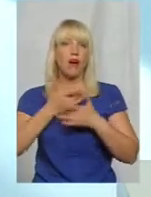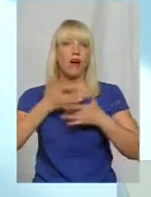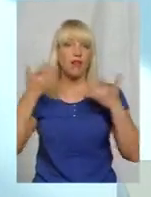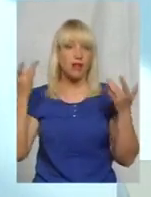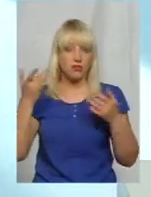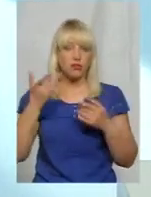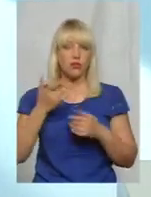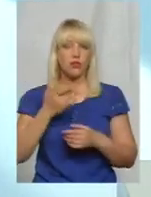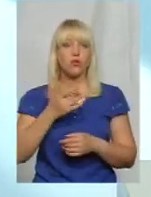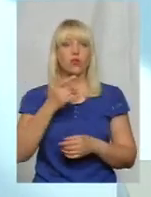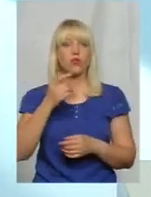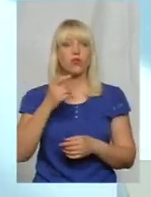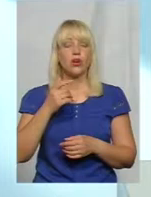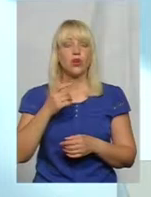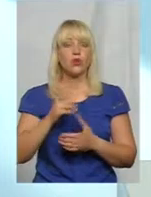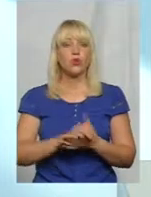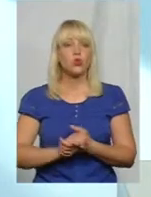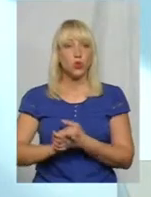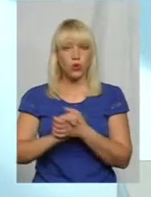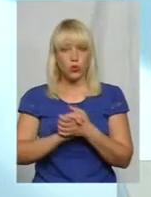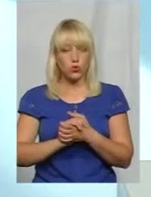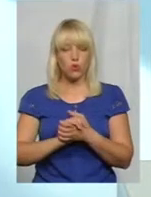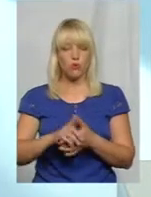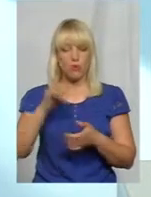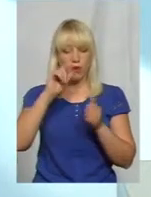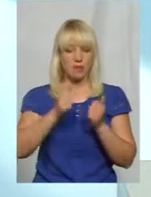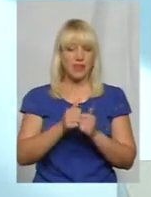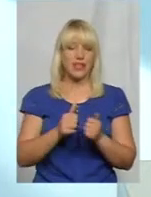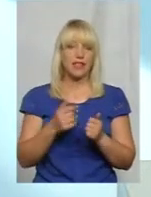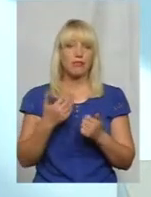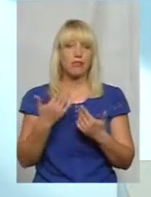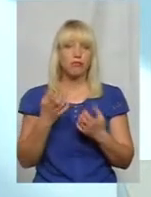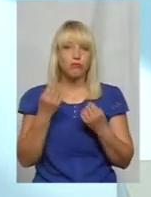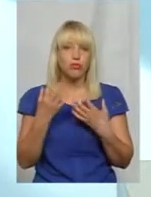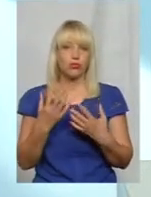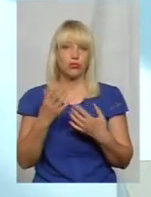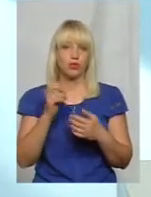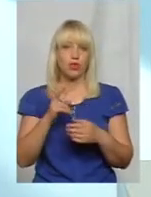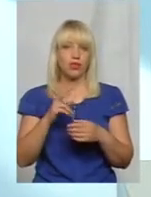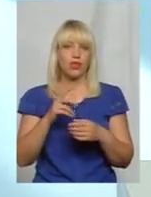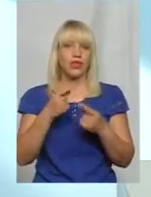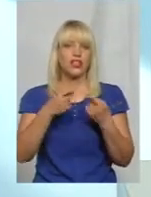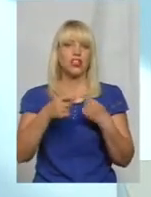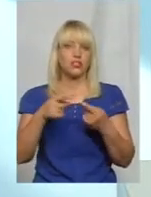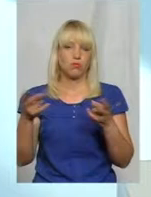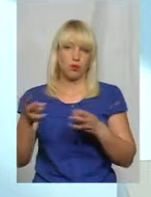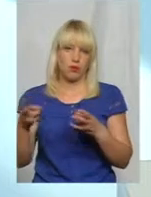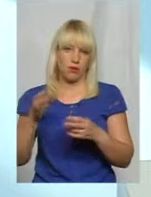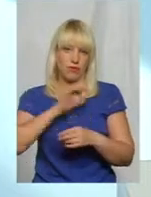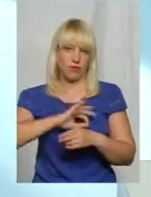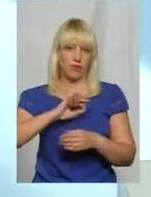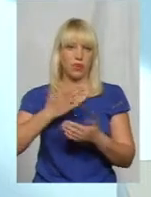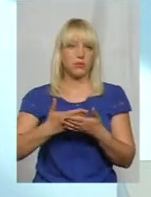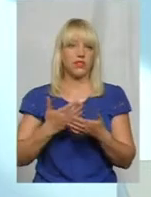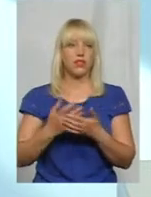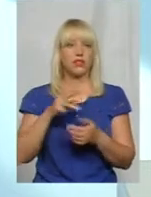пам'ятки просто-напросто пристосовували до інших потреб, ми знаємо, що, наприклад,